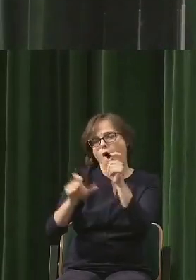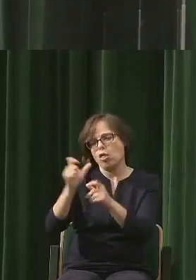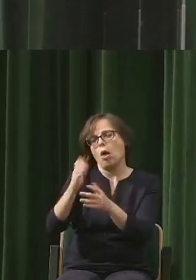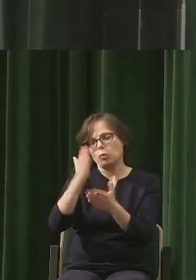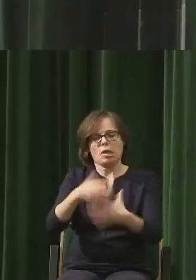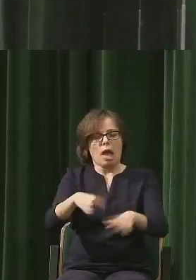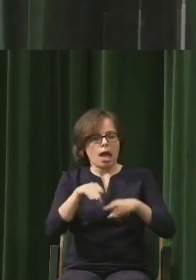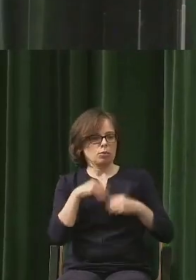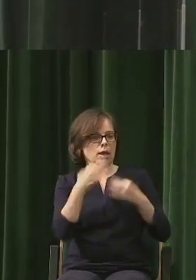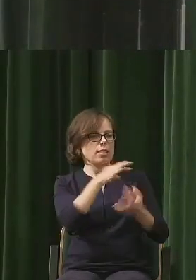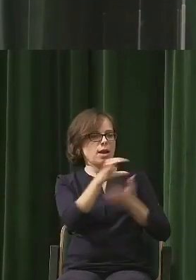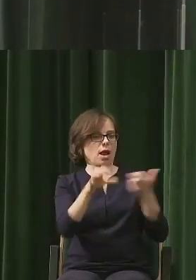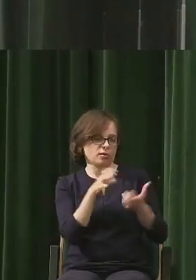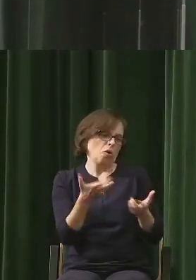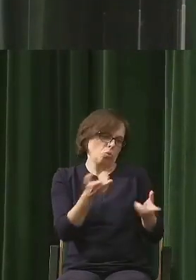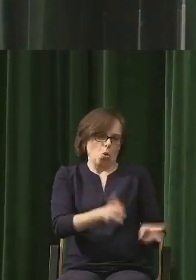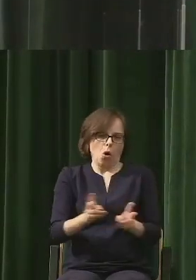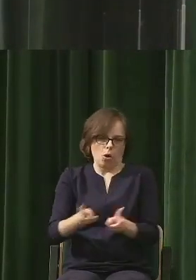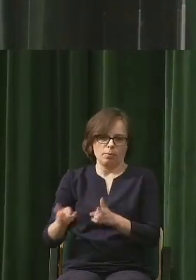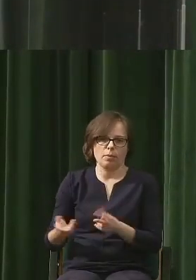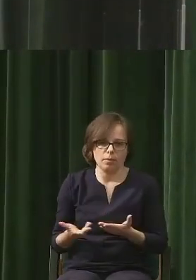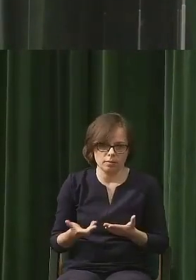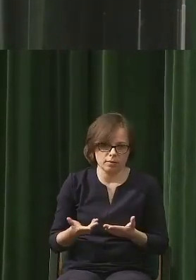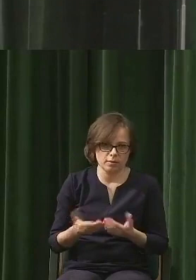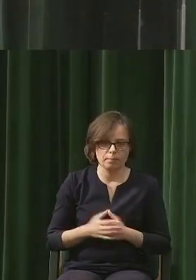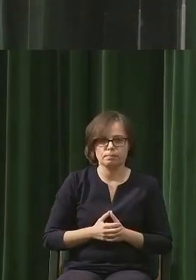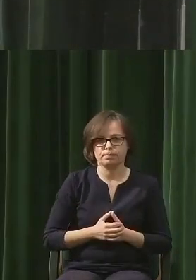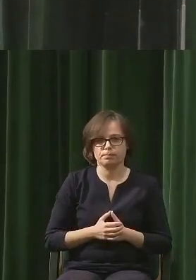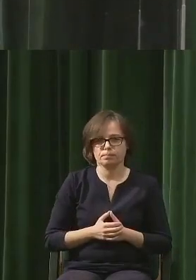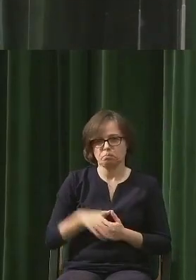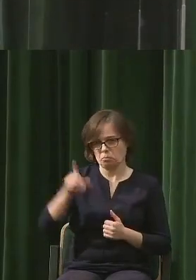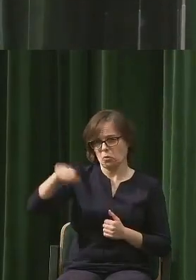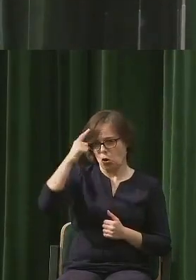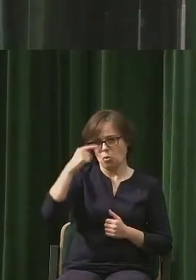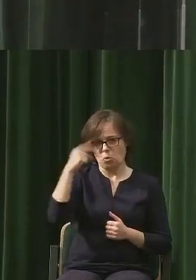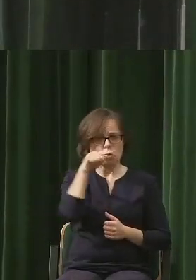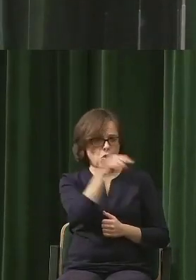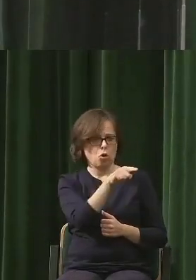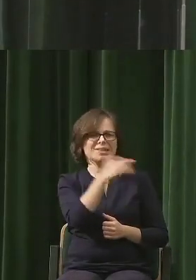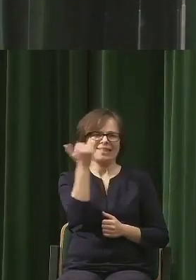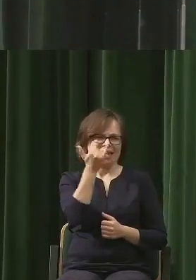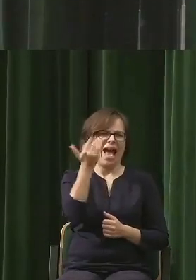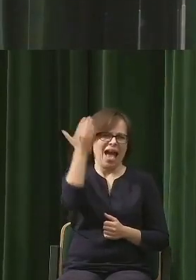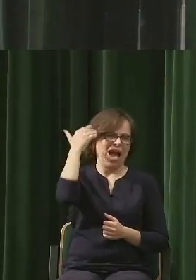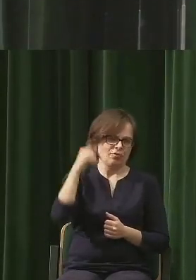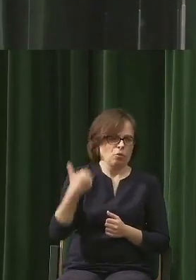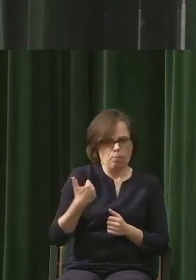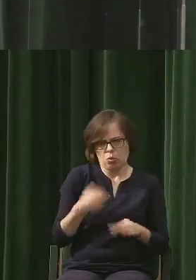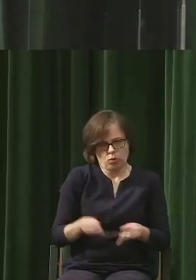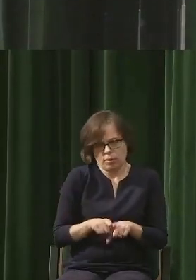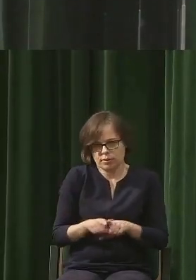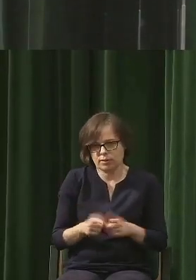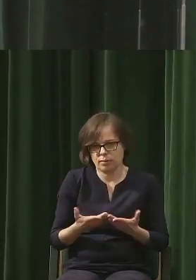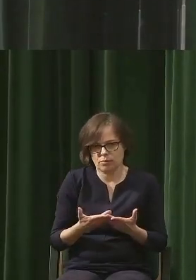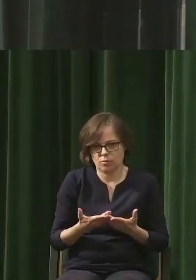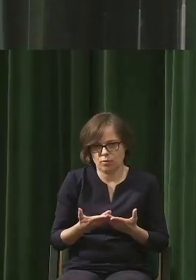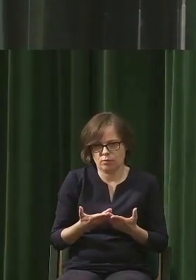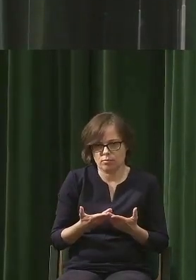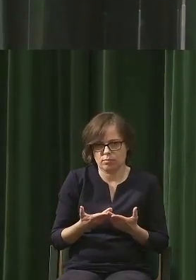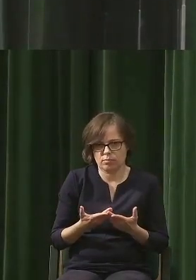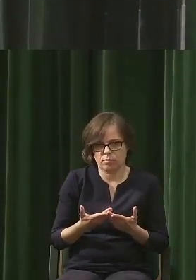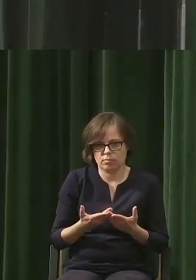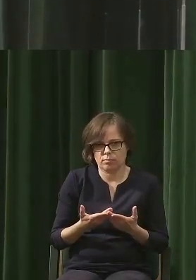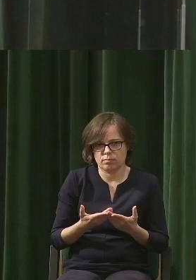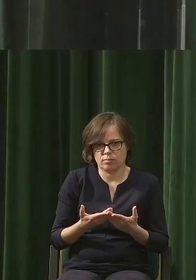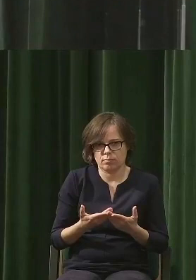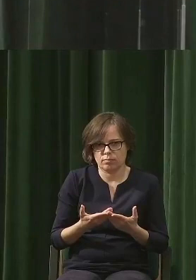normalność i uważają, że on właśnie zawsze trochę tak wyglądał. To jest świat, w którym mamy